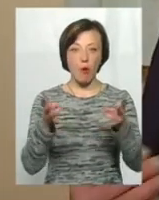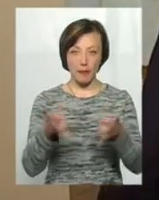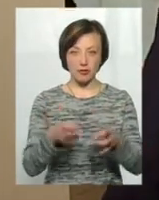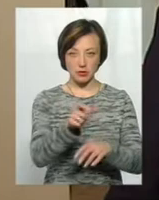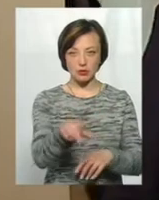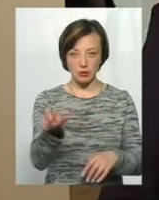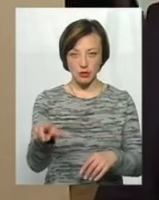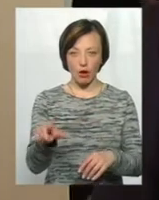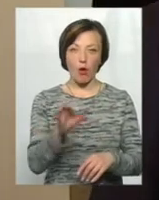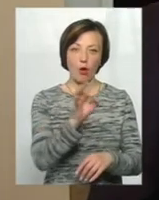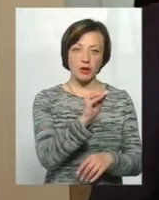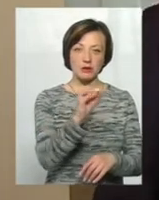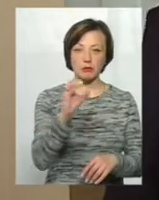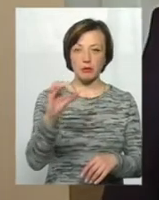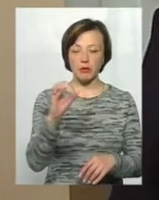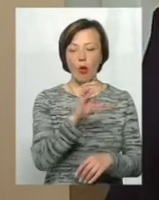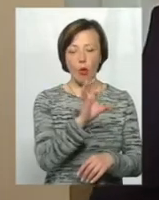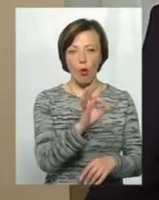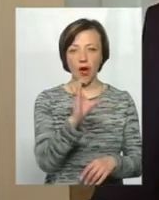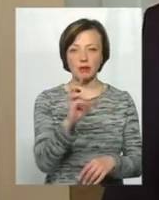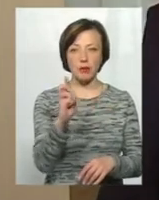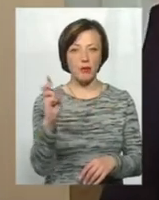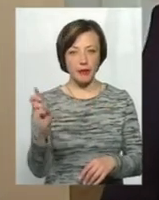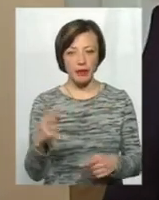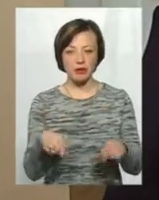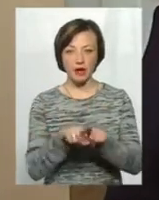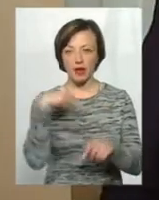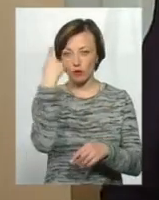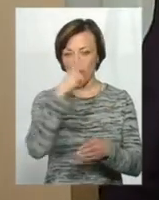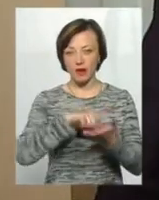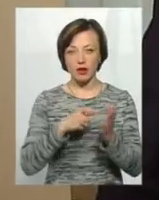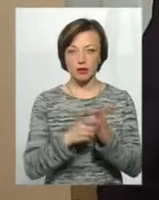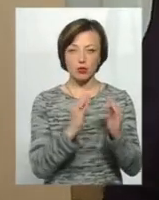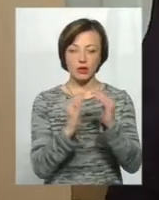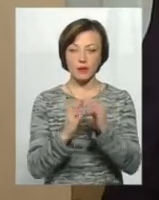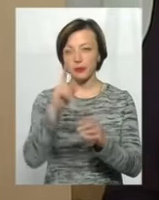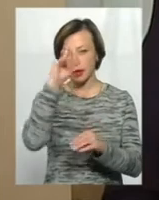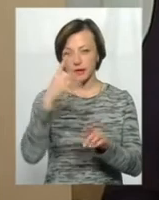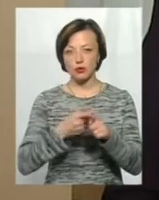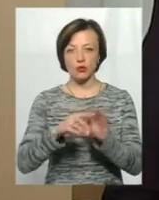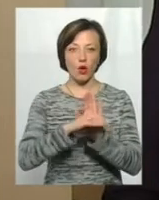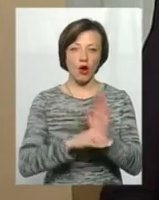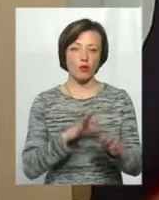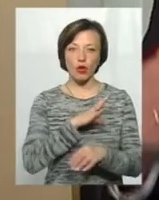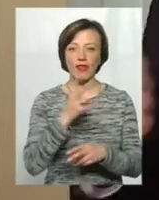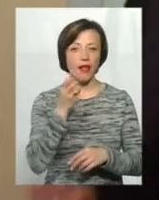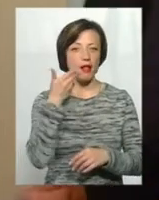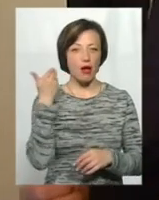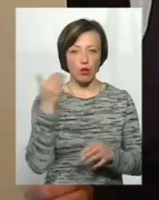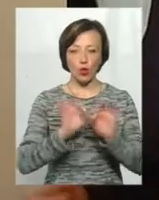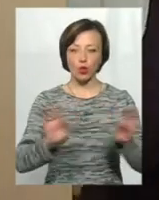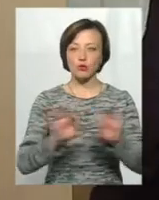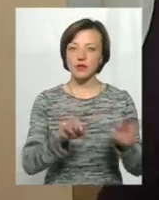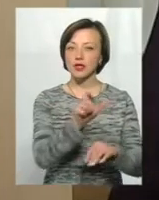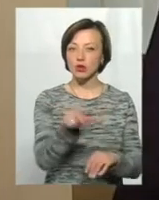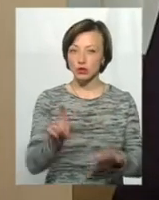як від ОСБ, так і від індивідуальних квартир, будинків. Ми популяризували цю програму, і це було нелегко розповісти